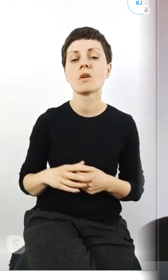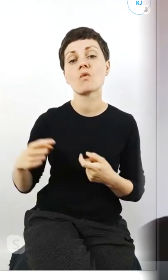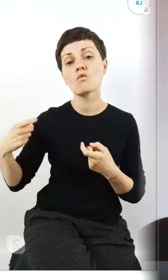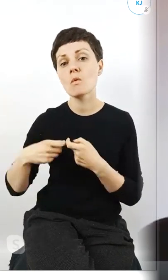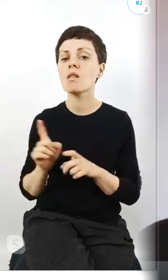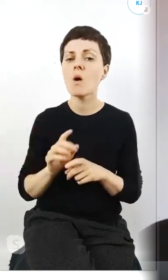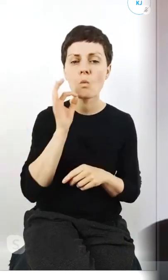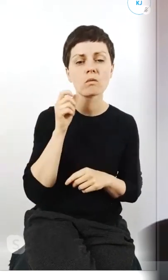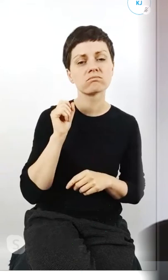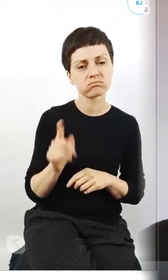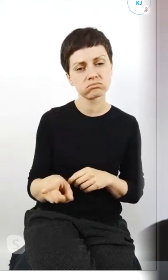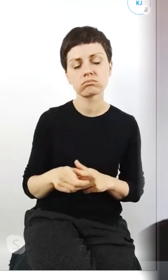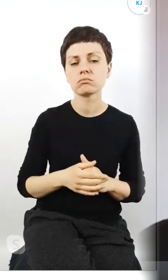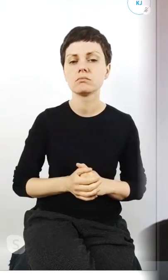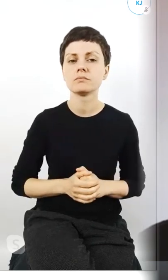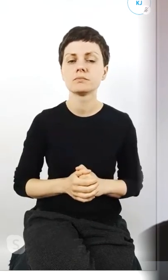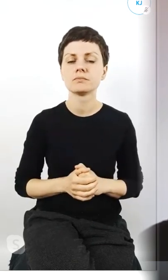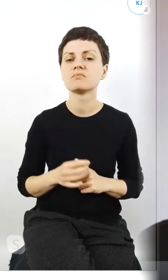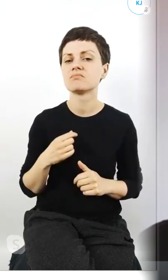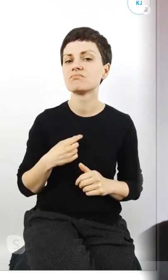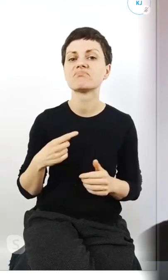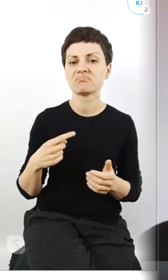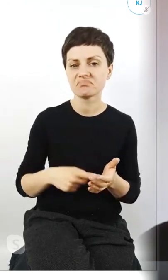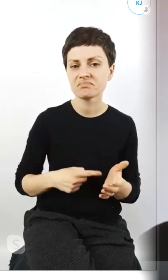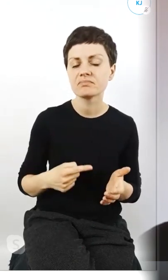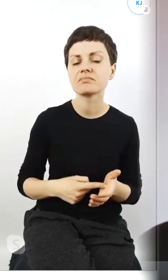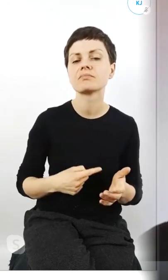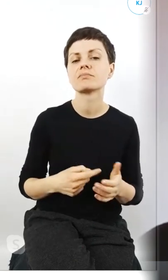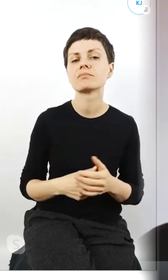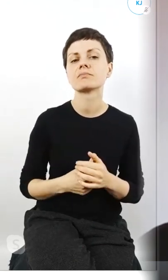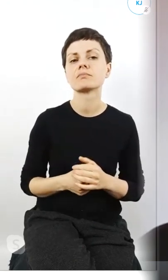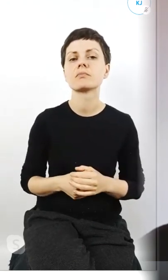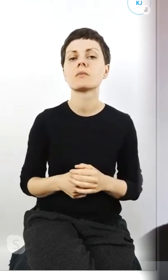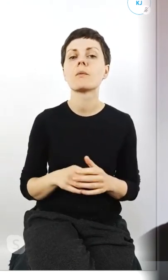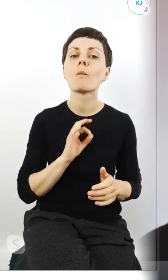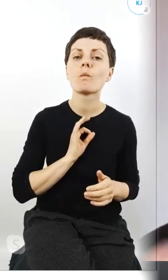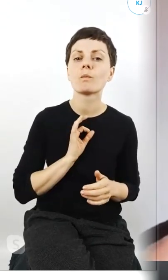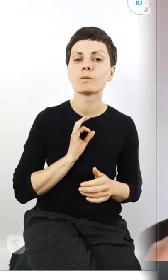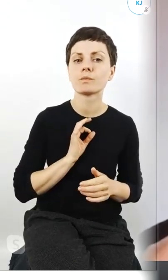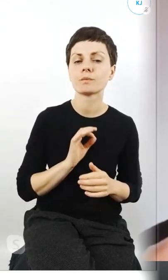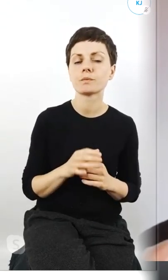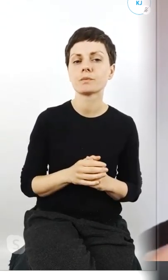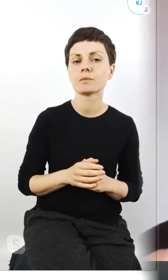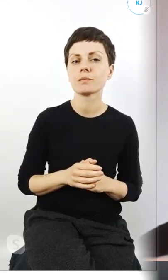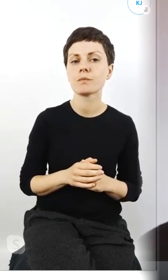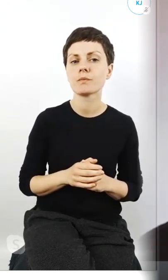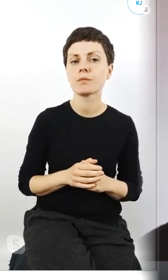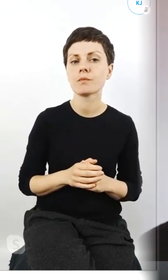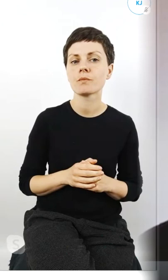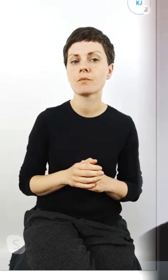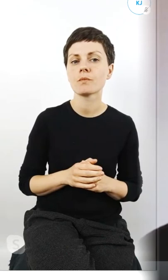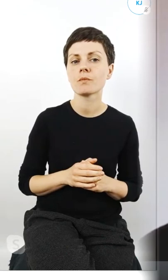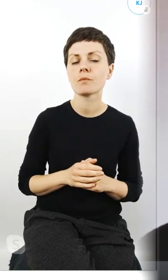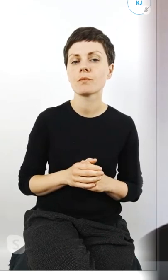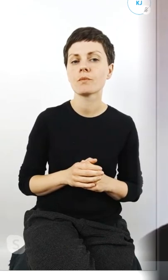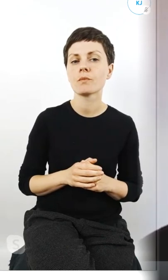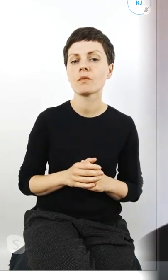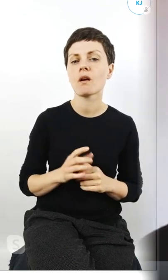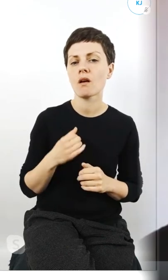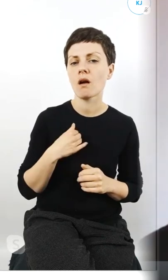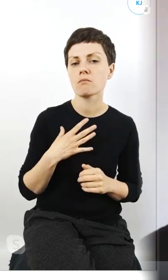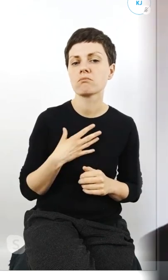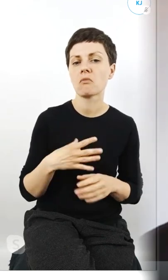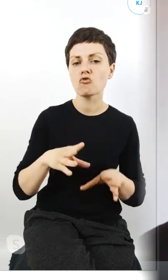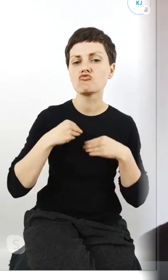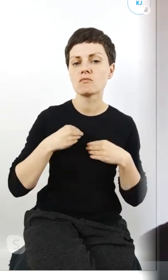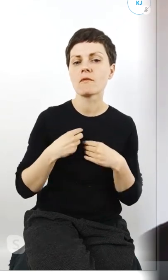tutaj nieraz w moim właśnie w mojej stronie w moją stronę padały różne